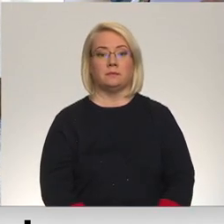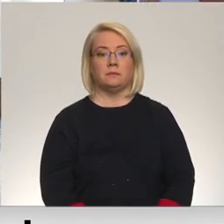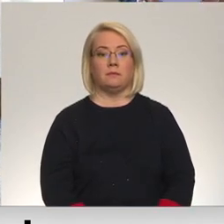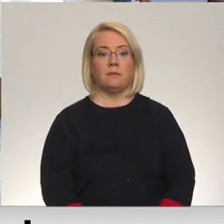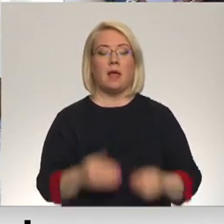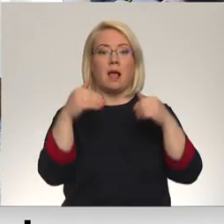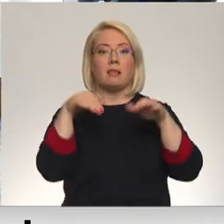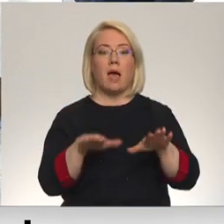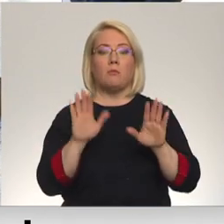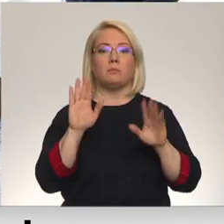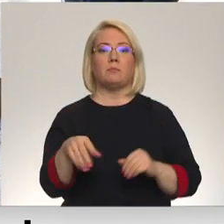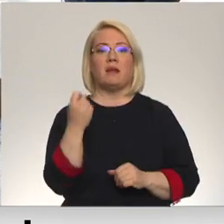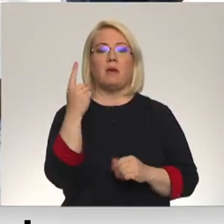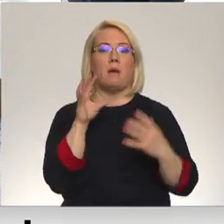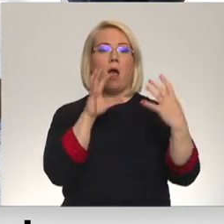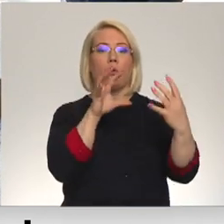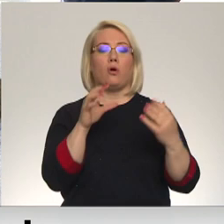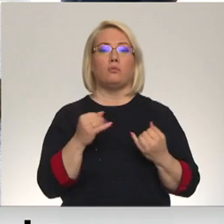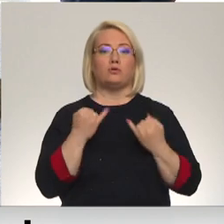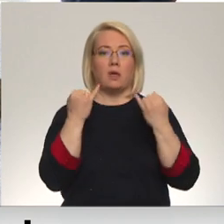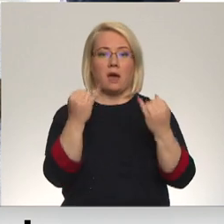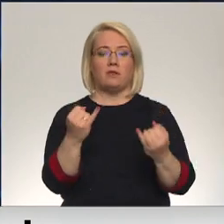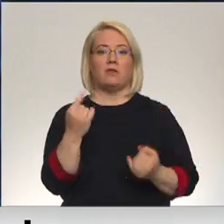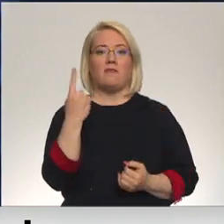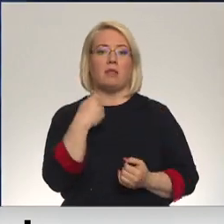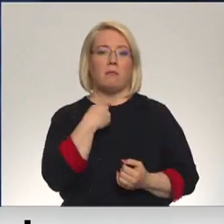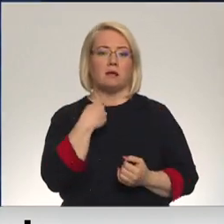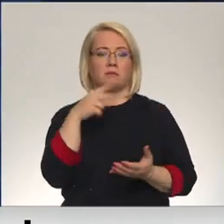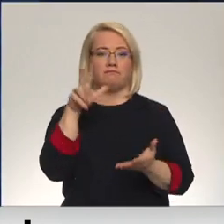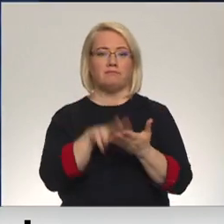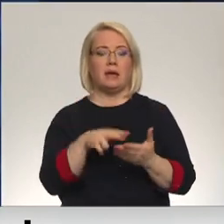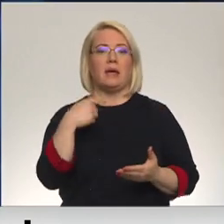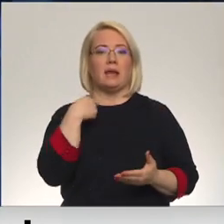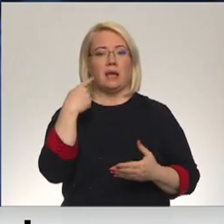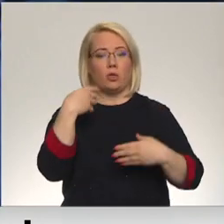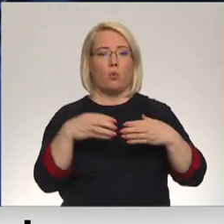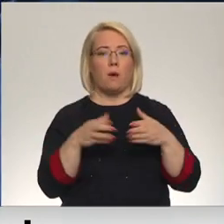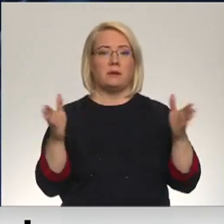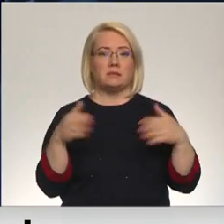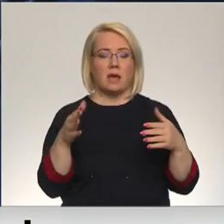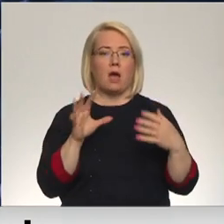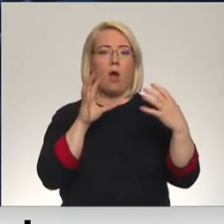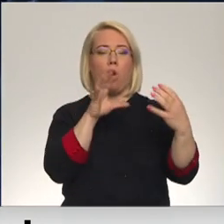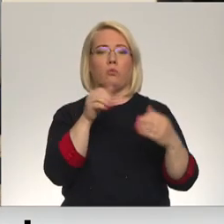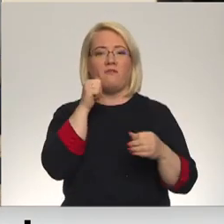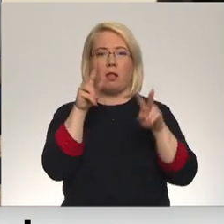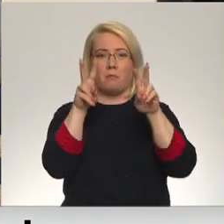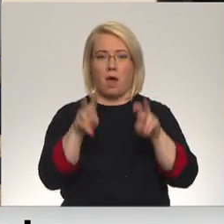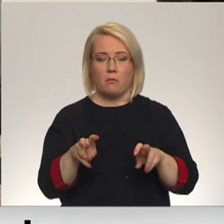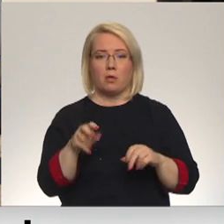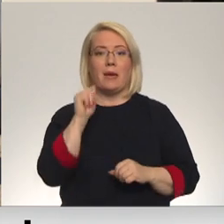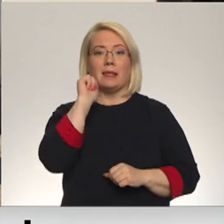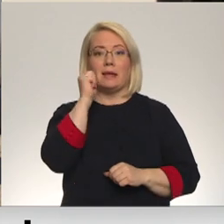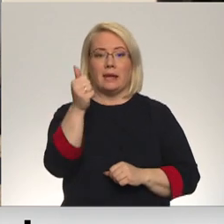Lēmums par 11 autobusu dāvināšanu šodien tik vienbalsīgi pieņemts Rīgas domas sēdē. Autobus vēl tiek pārbaudīt, bet jauno